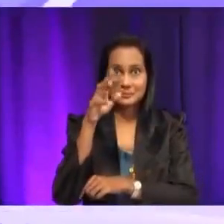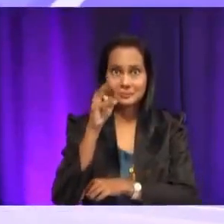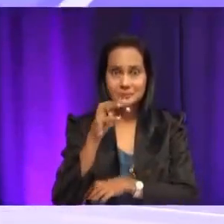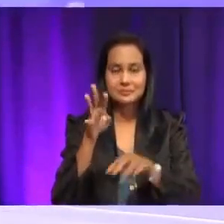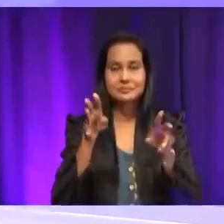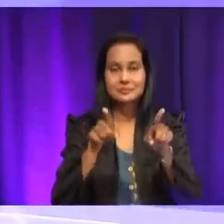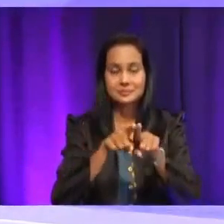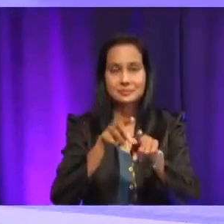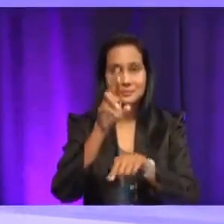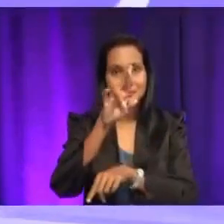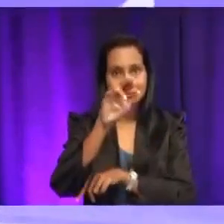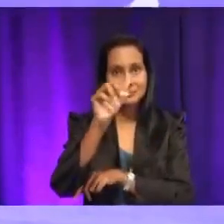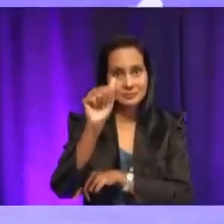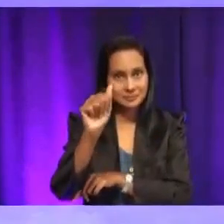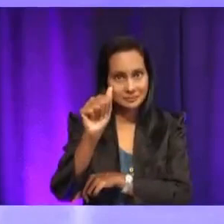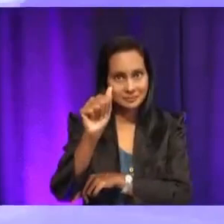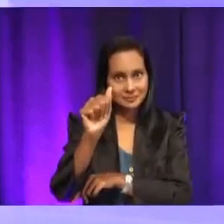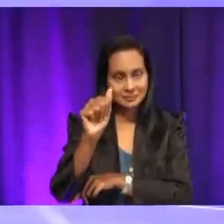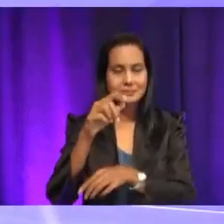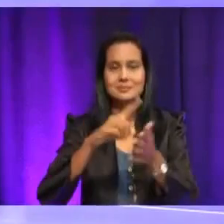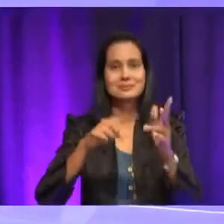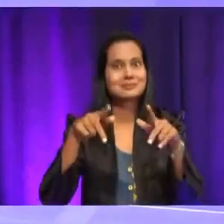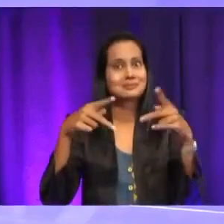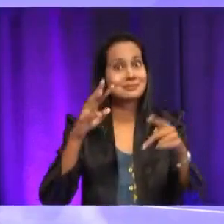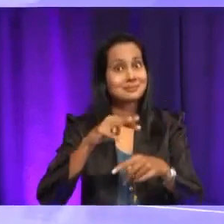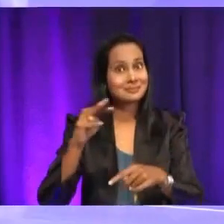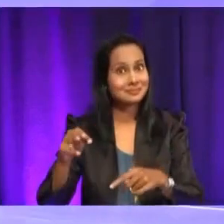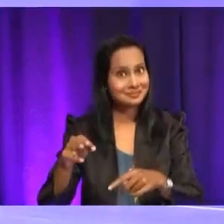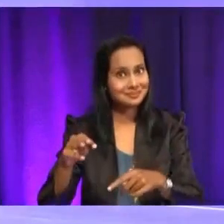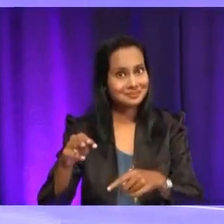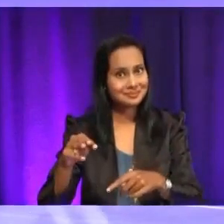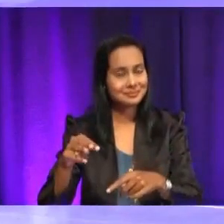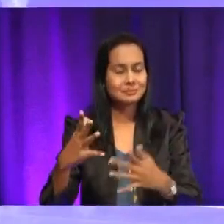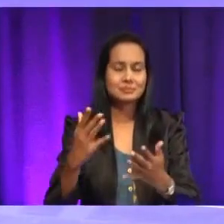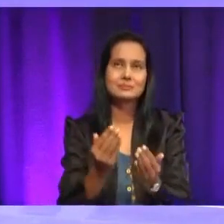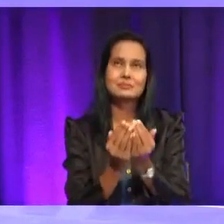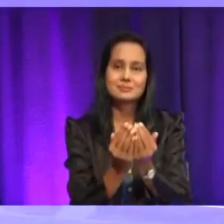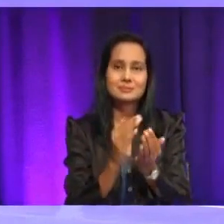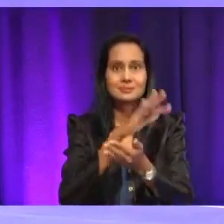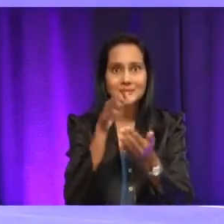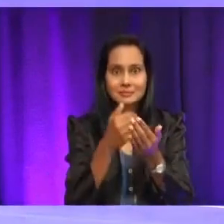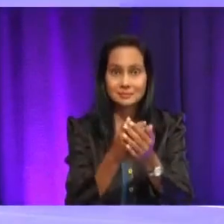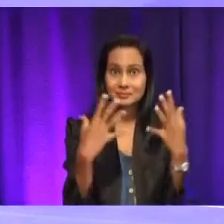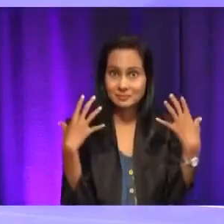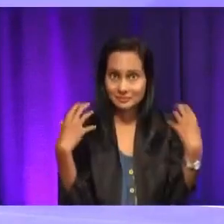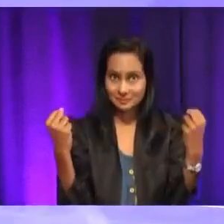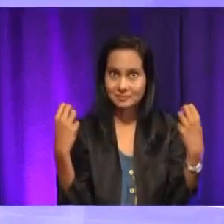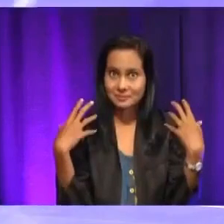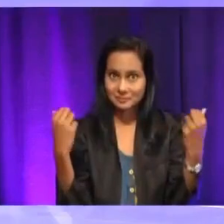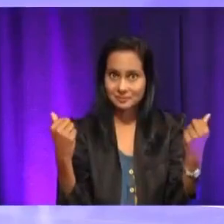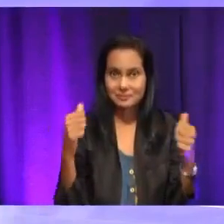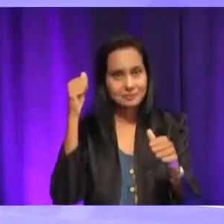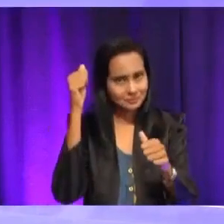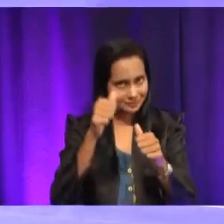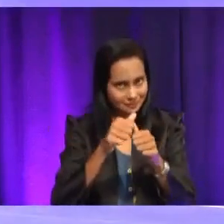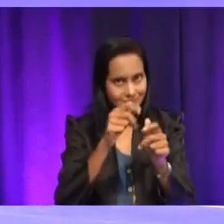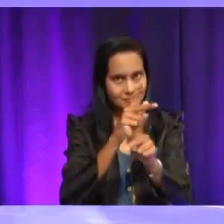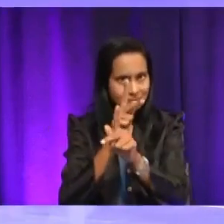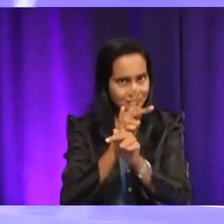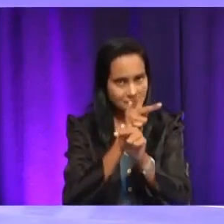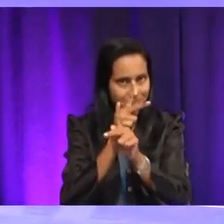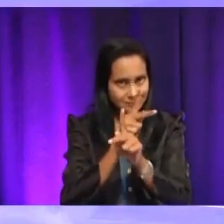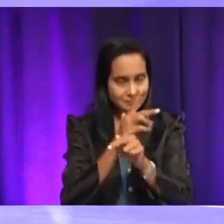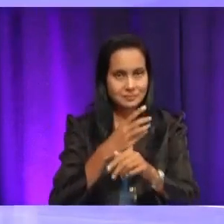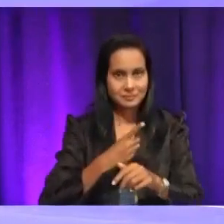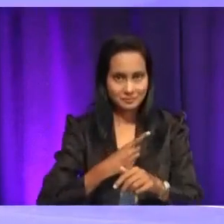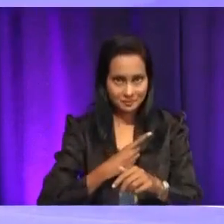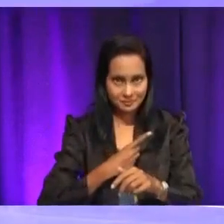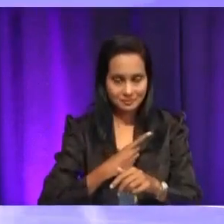kerana